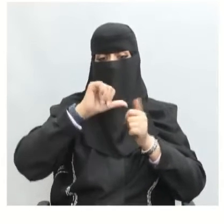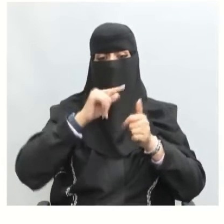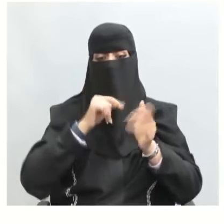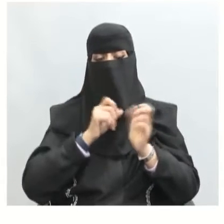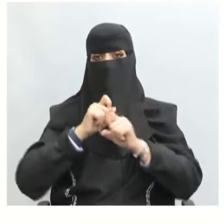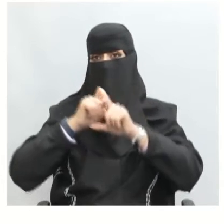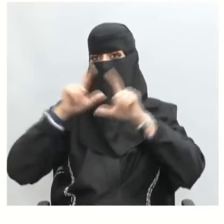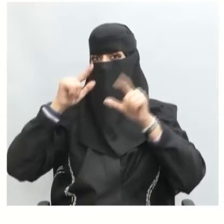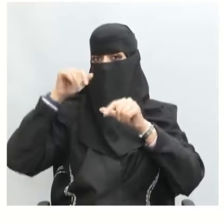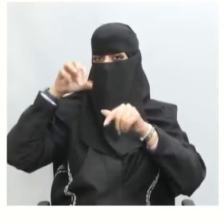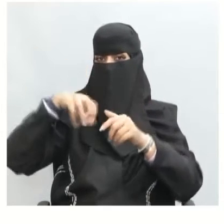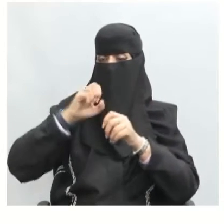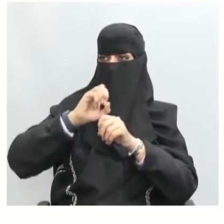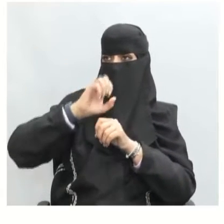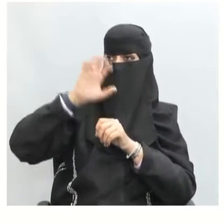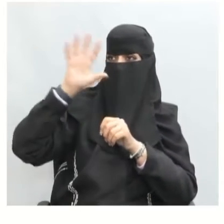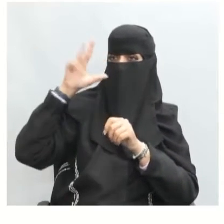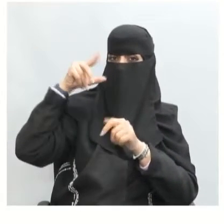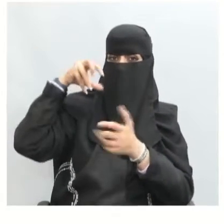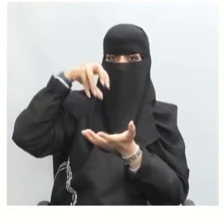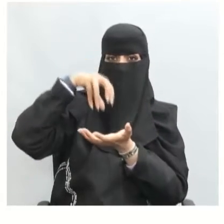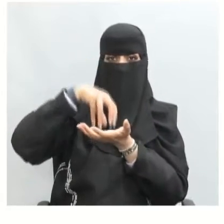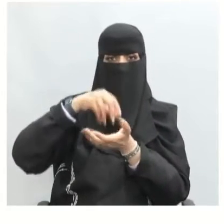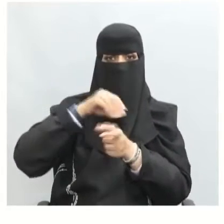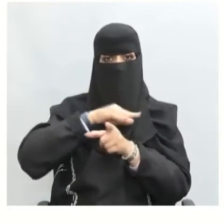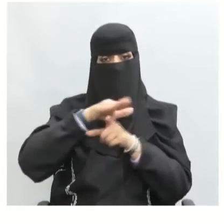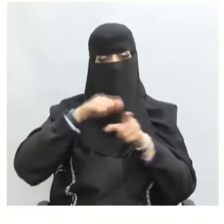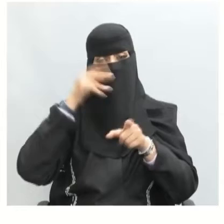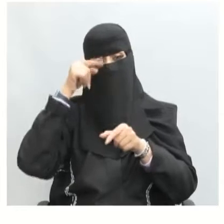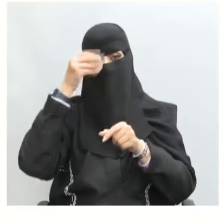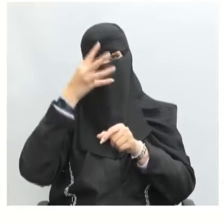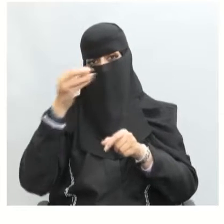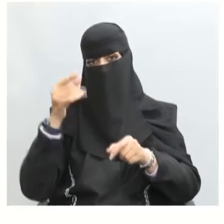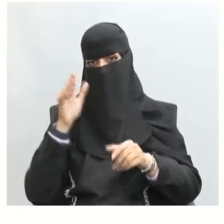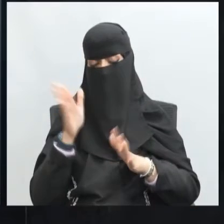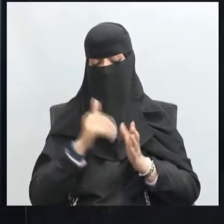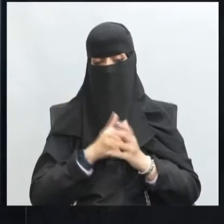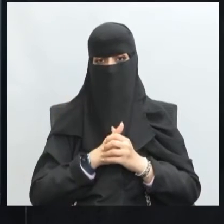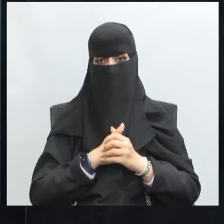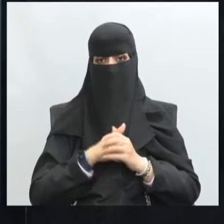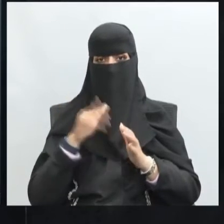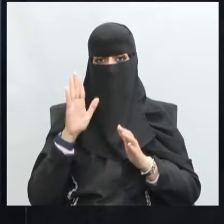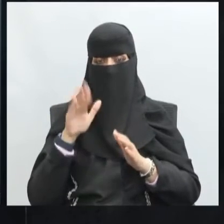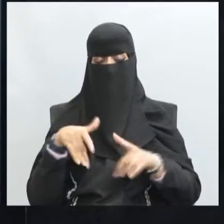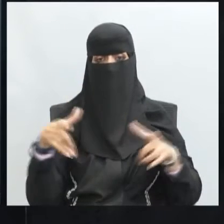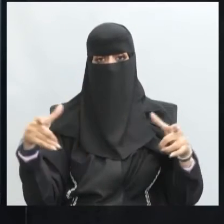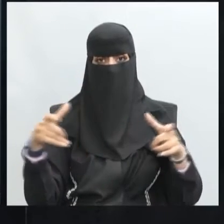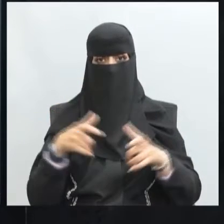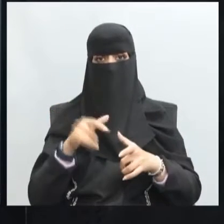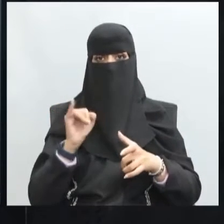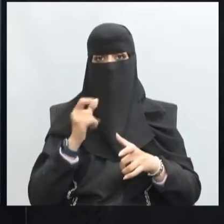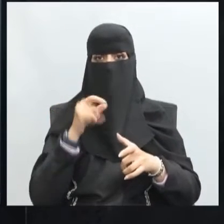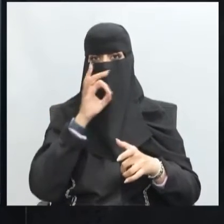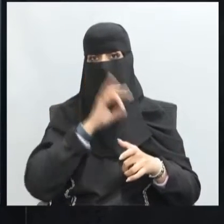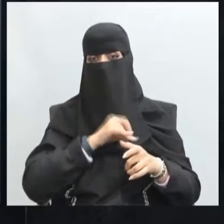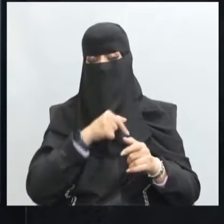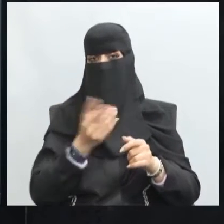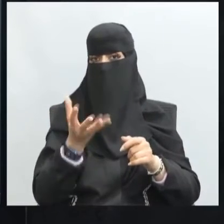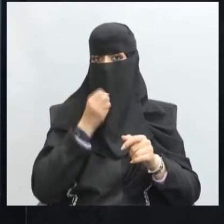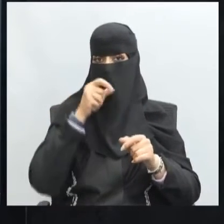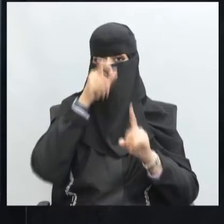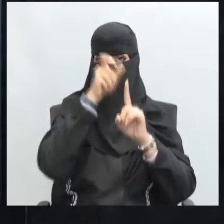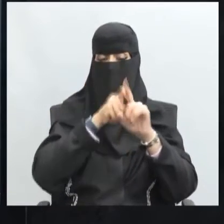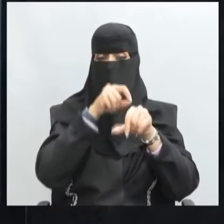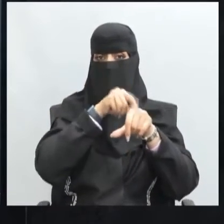للوطن وأبنائه إذن أمامنا مجموعة من الفوائد التي يحصل عليها